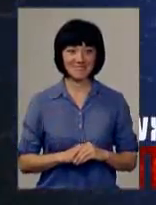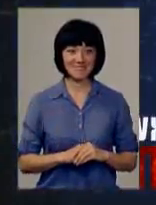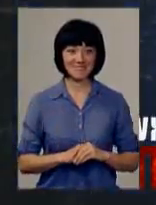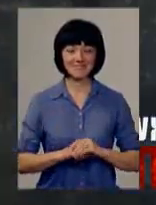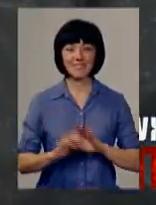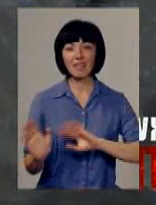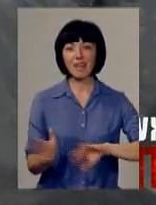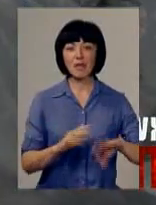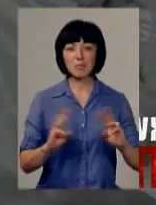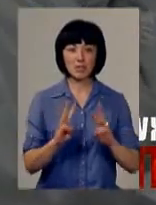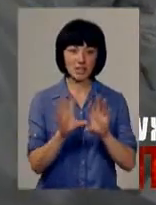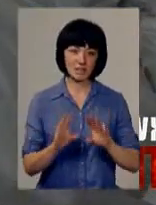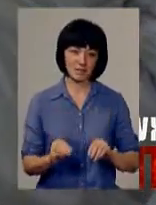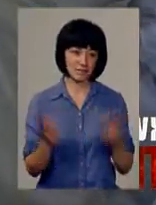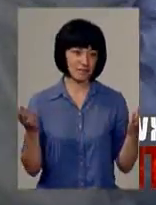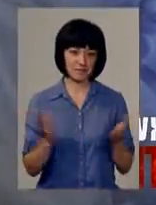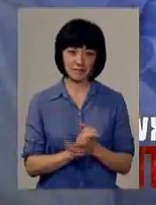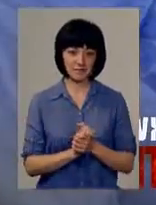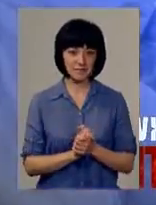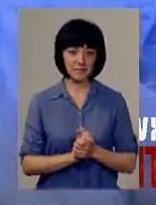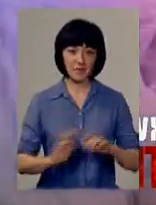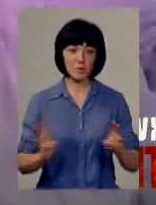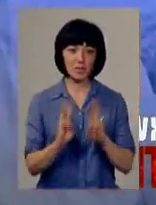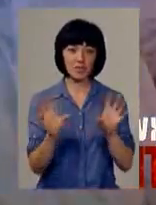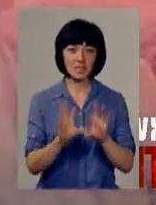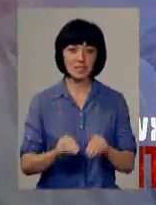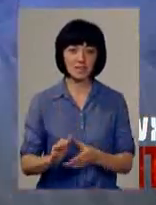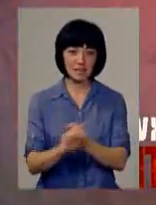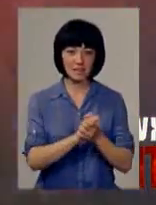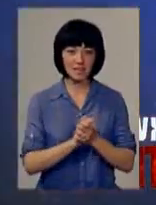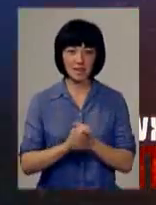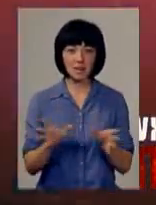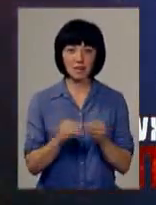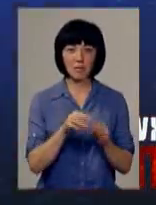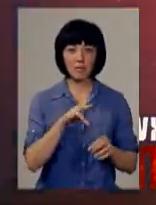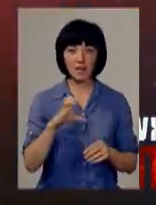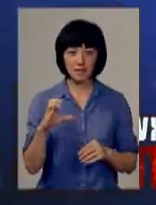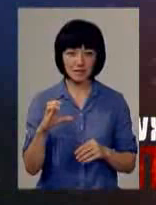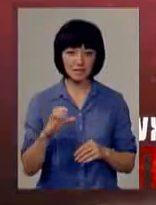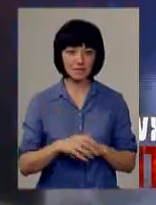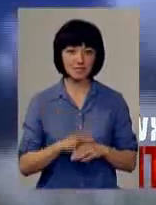Пожежу гасили усім миром. Разом із надзвичайниками